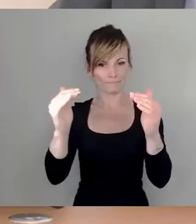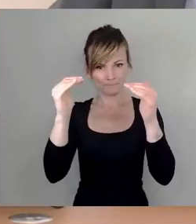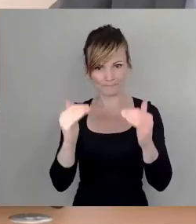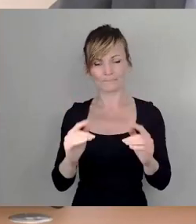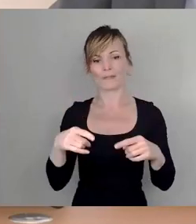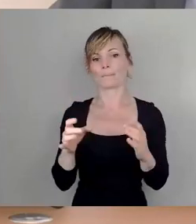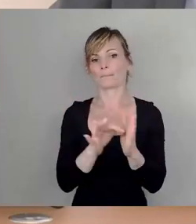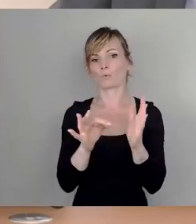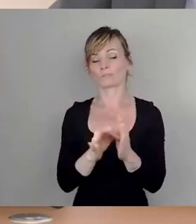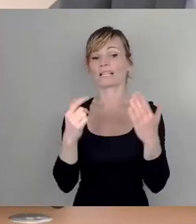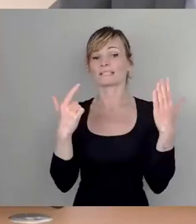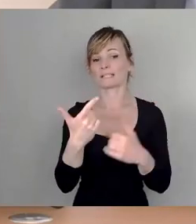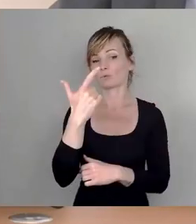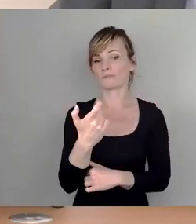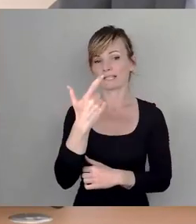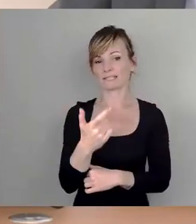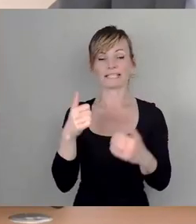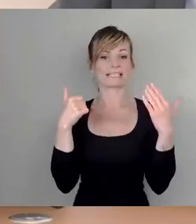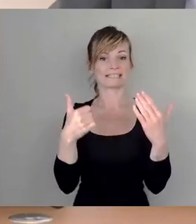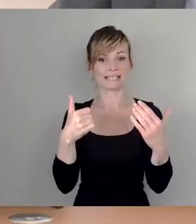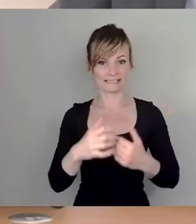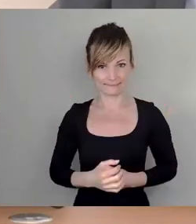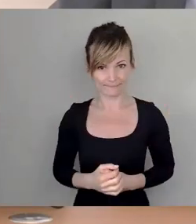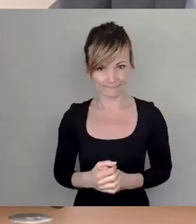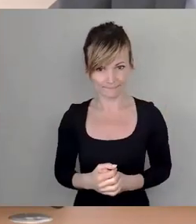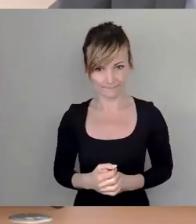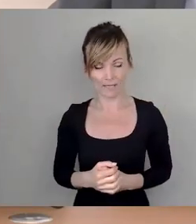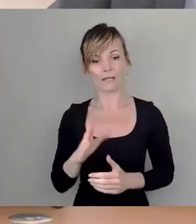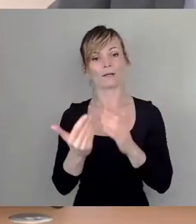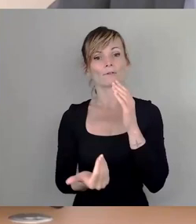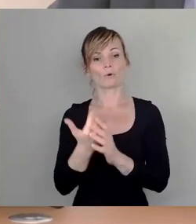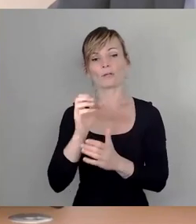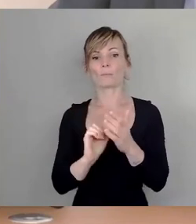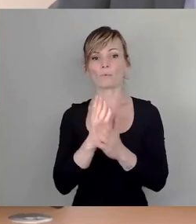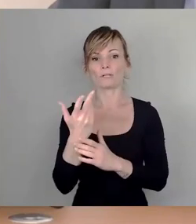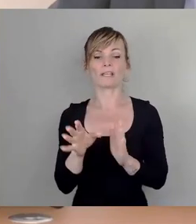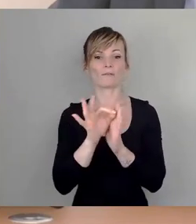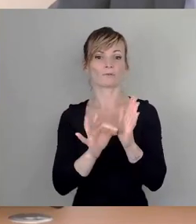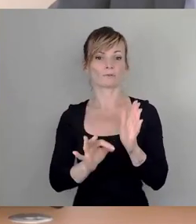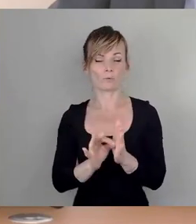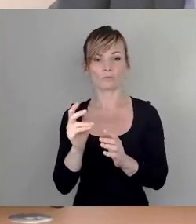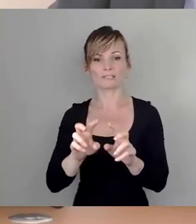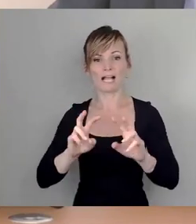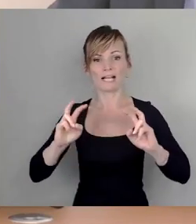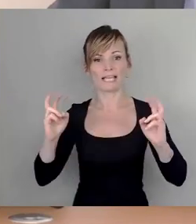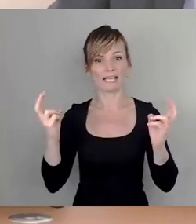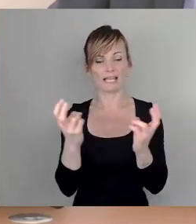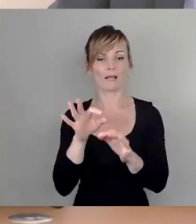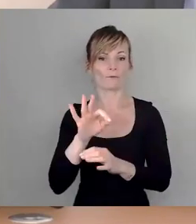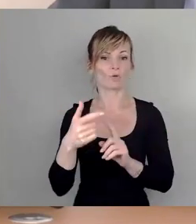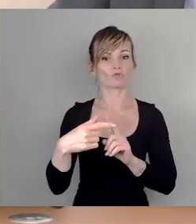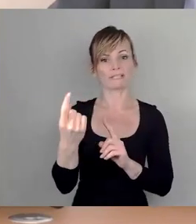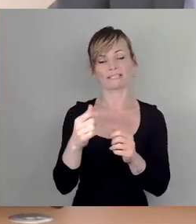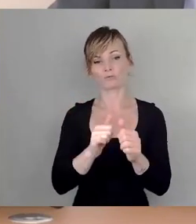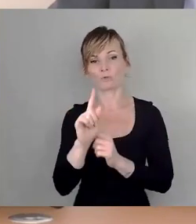27.6. Neue Multifunktionsarena für Spitzensport und Spitzenveranstaltungen. Hier